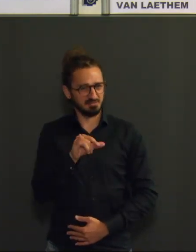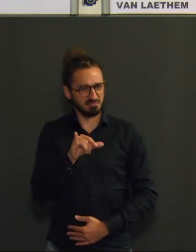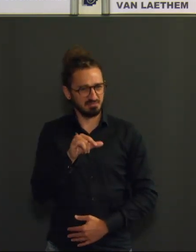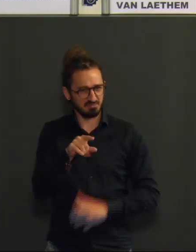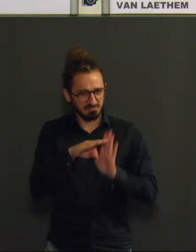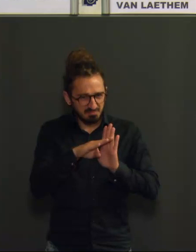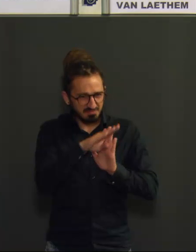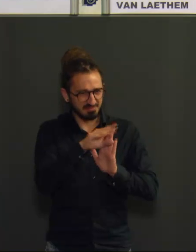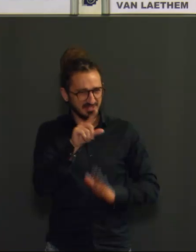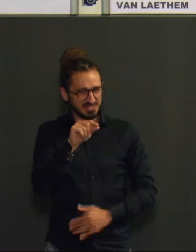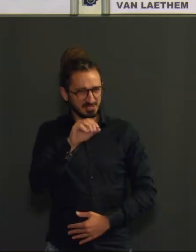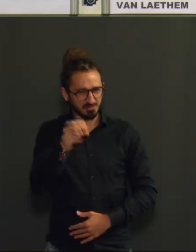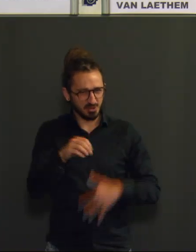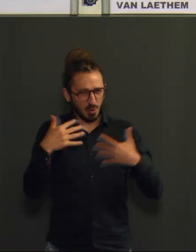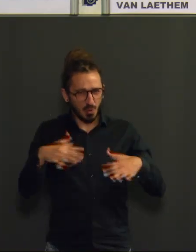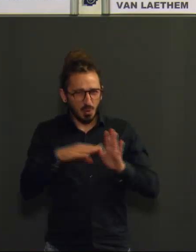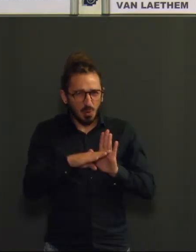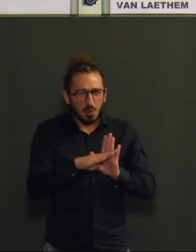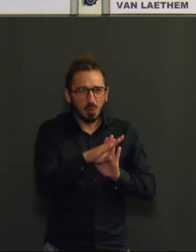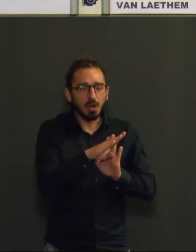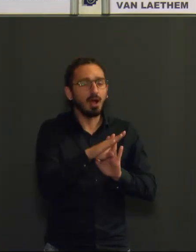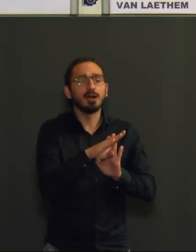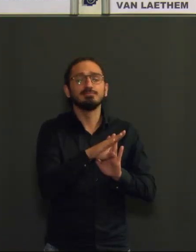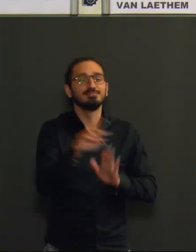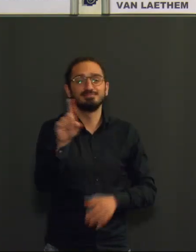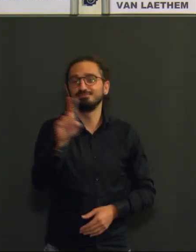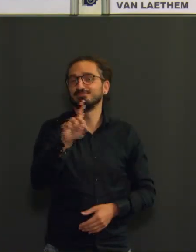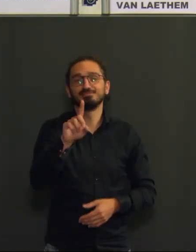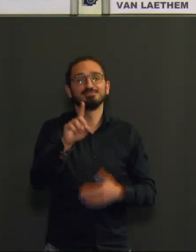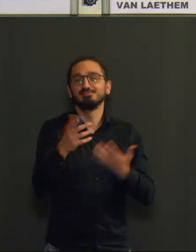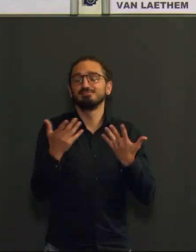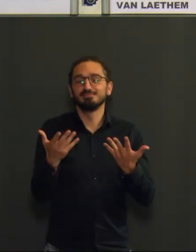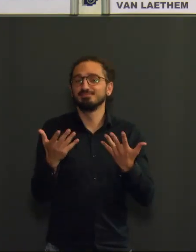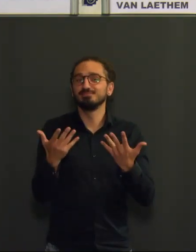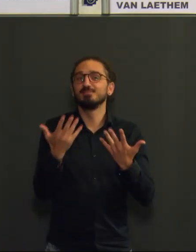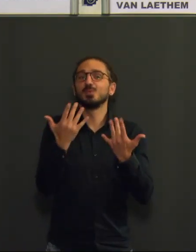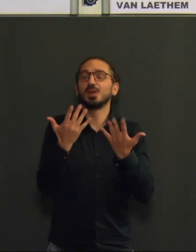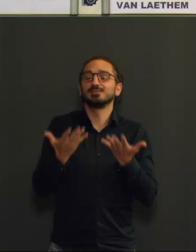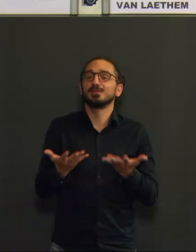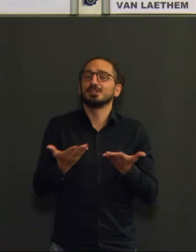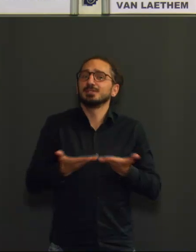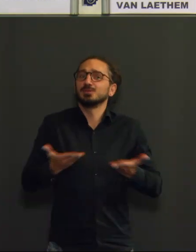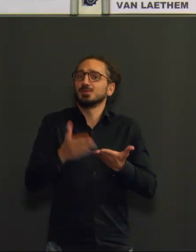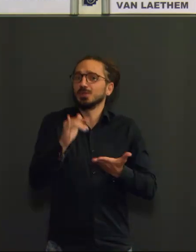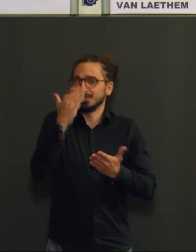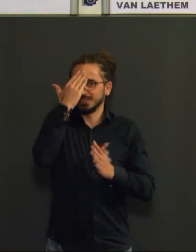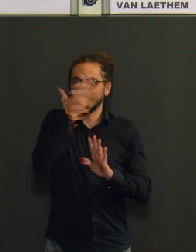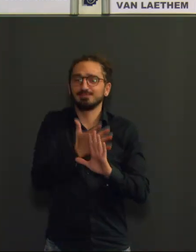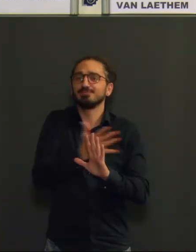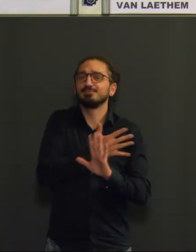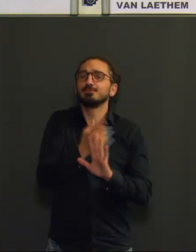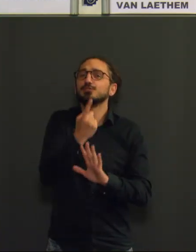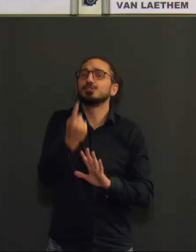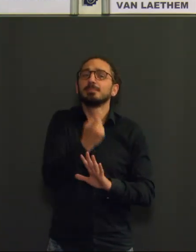de redémarrer. On se trouve, effectivement, devant une situation où la semaine de comparaison contient, cette fois-ci,